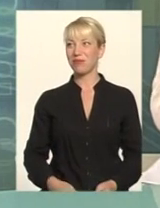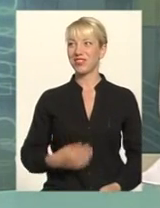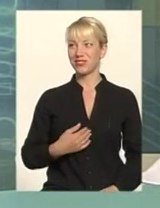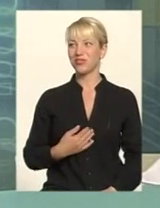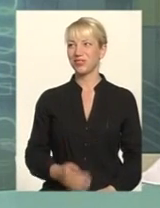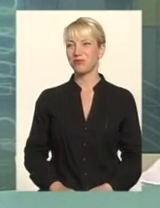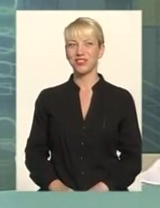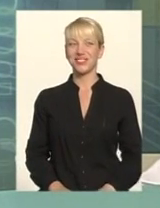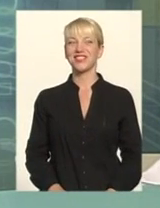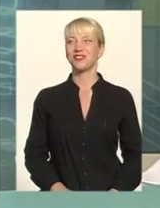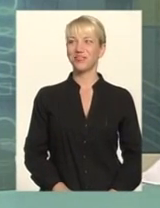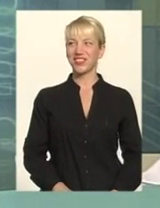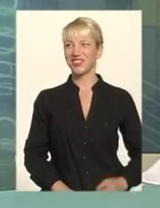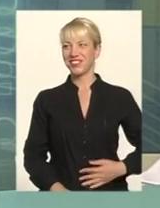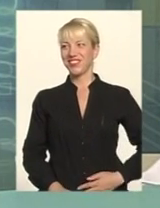прощаєшся